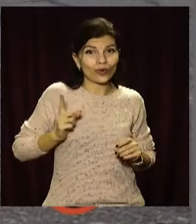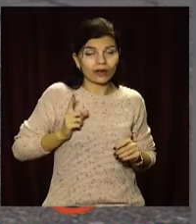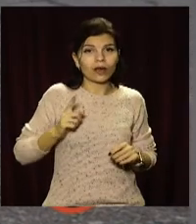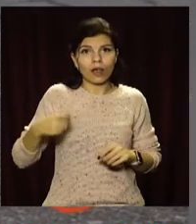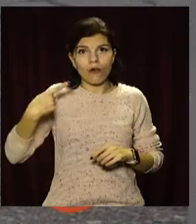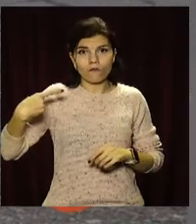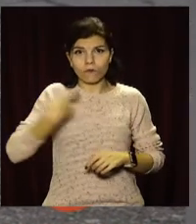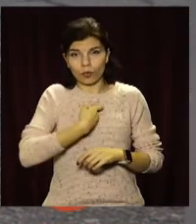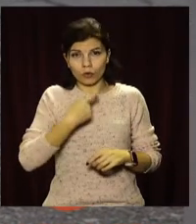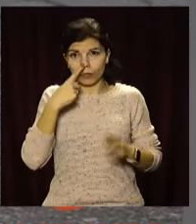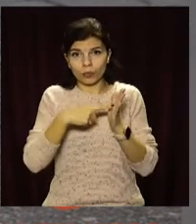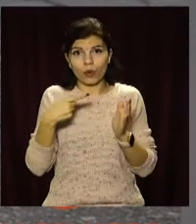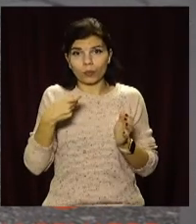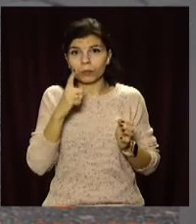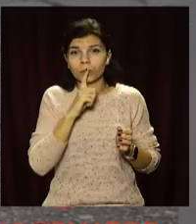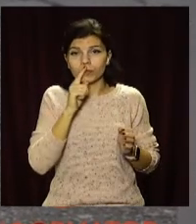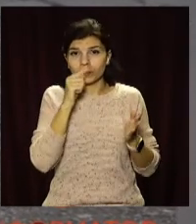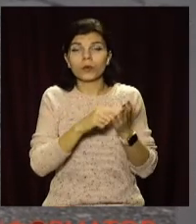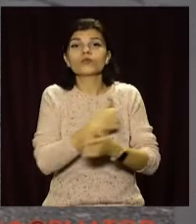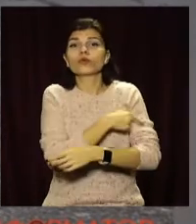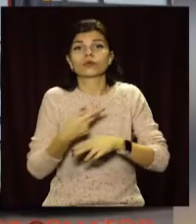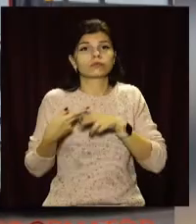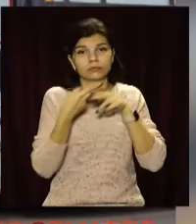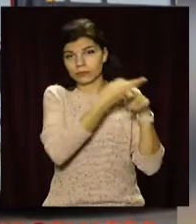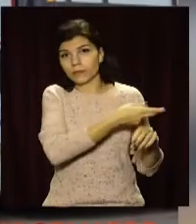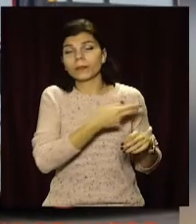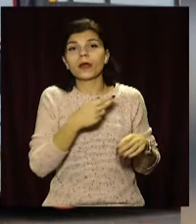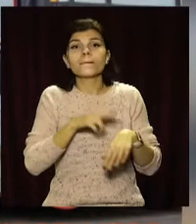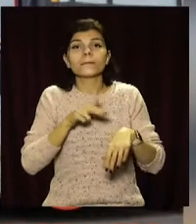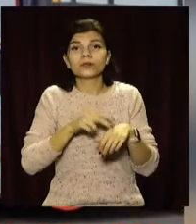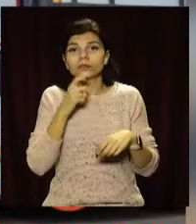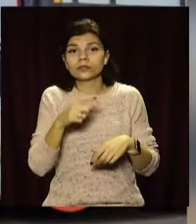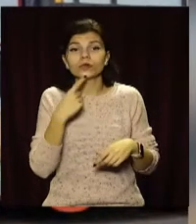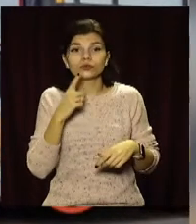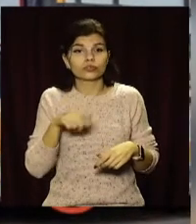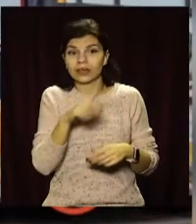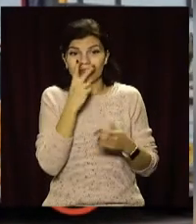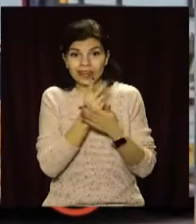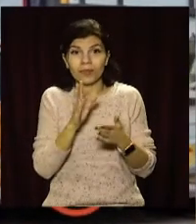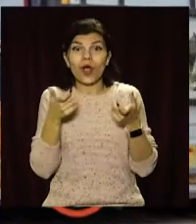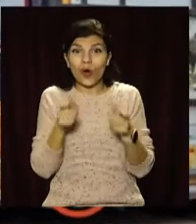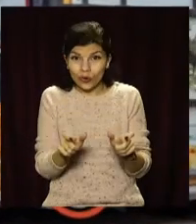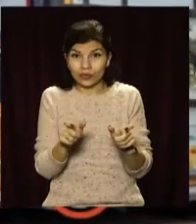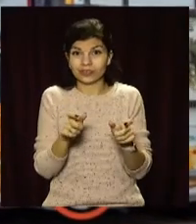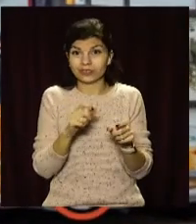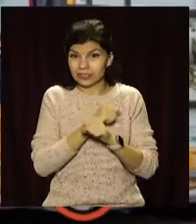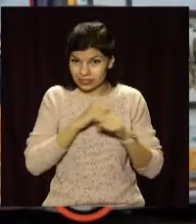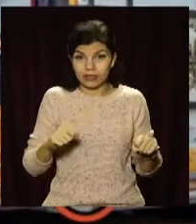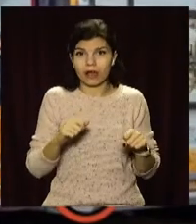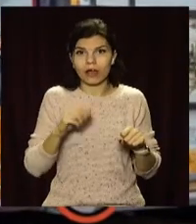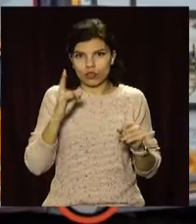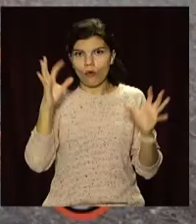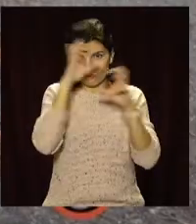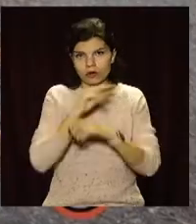вогнепальні. Постраждали, доставили до лікарні. За словами поліції, заклад, не зважаючи на карантинні обмеження, працював